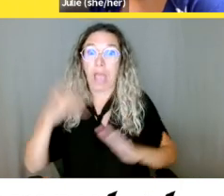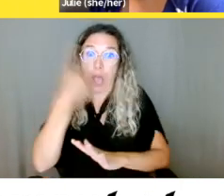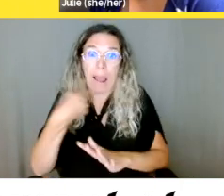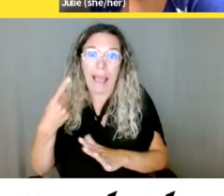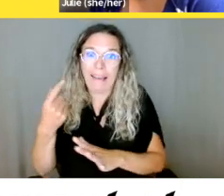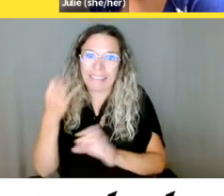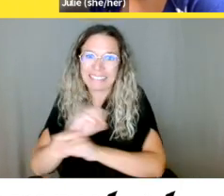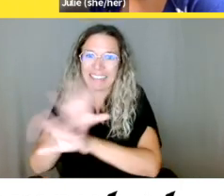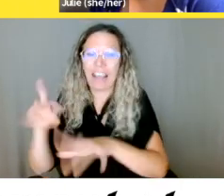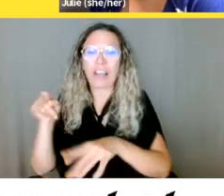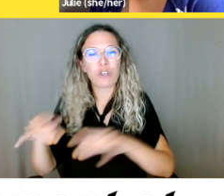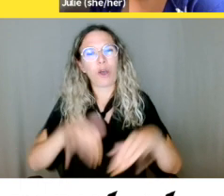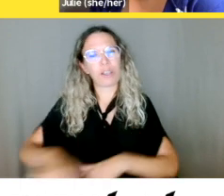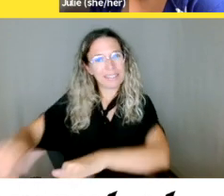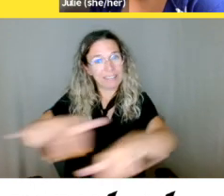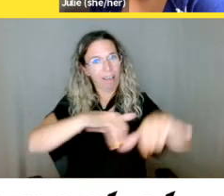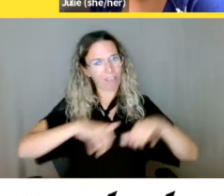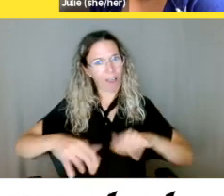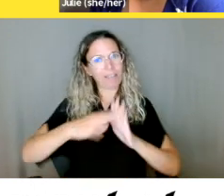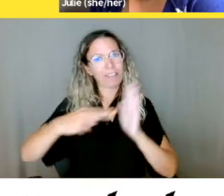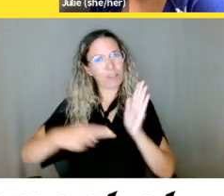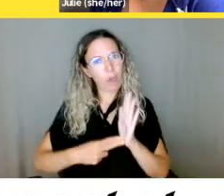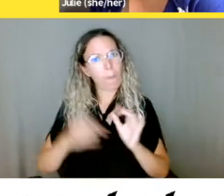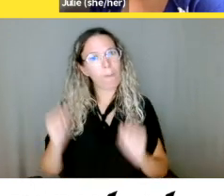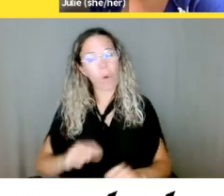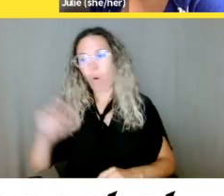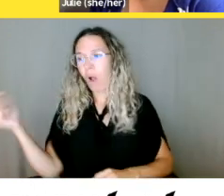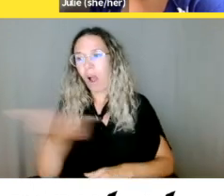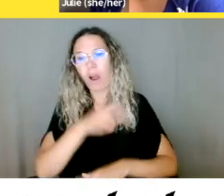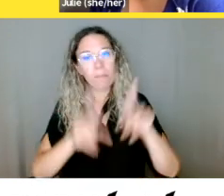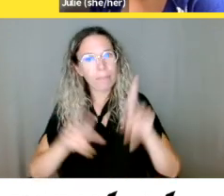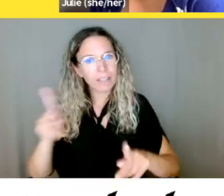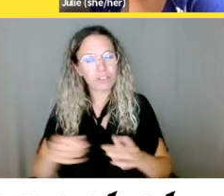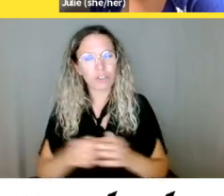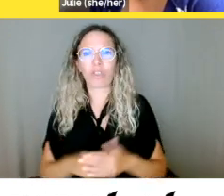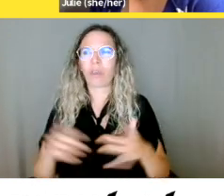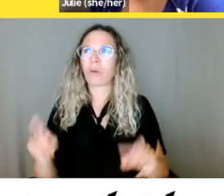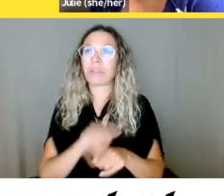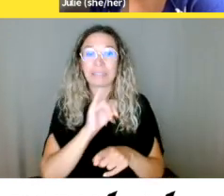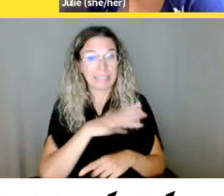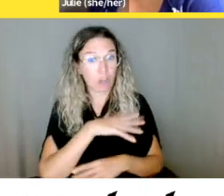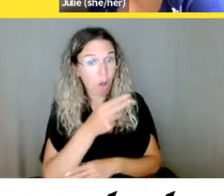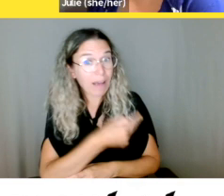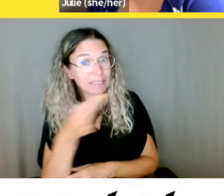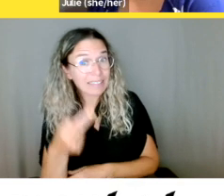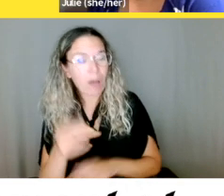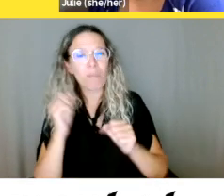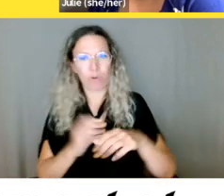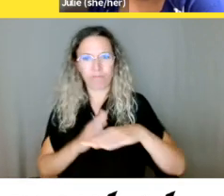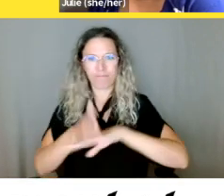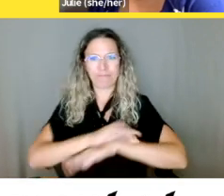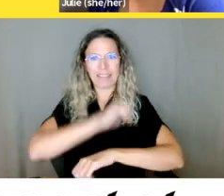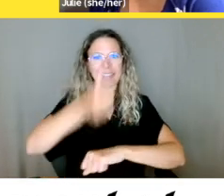ayant un handicap, d'accéder au site web de ces organismes et ce, sans obstacle. Si vous avez des